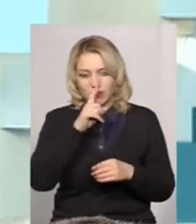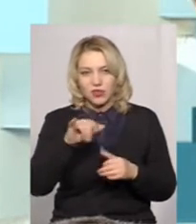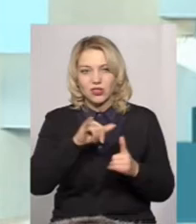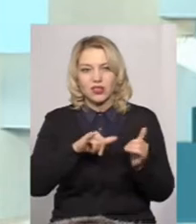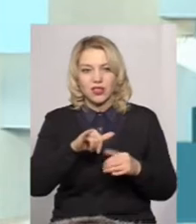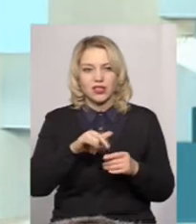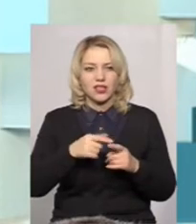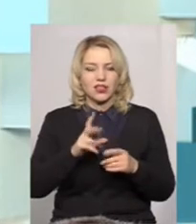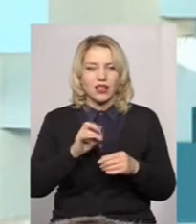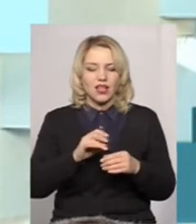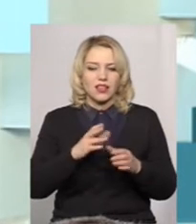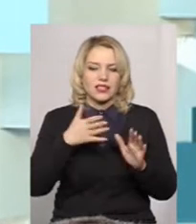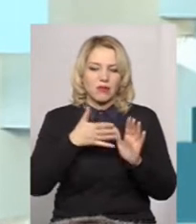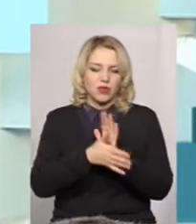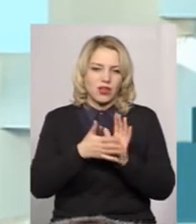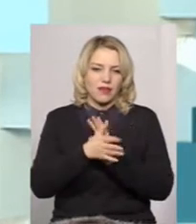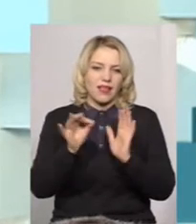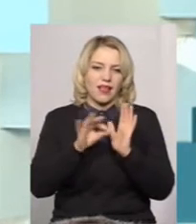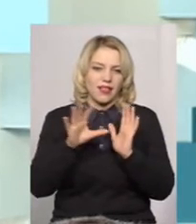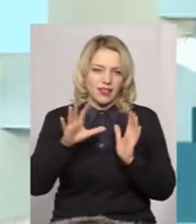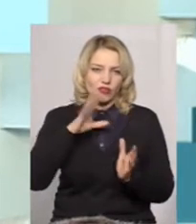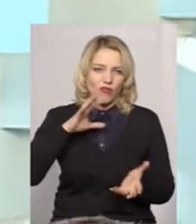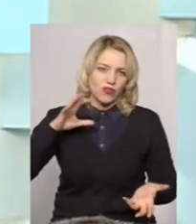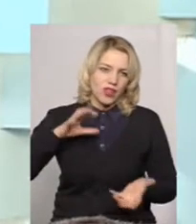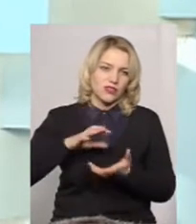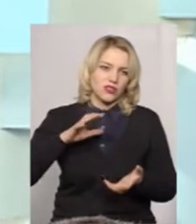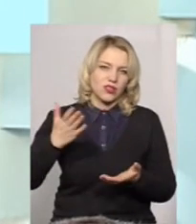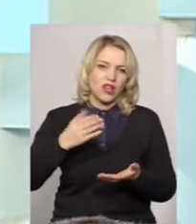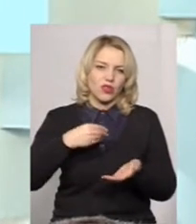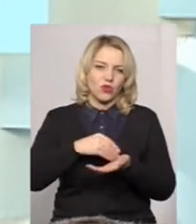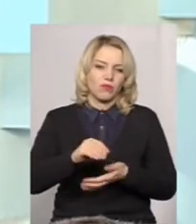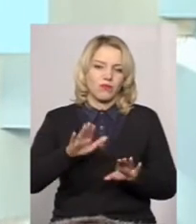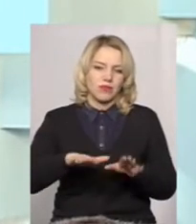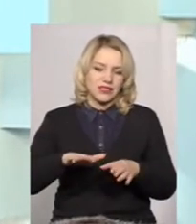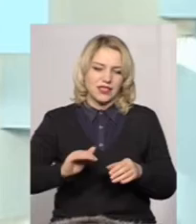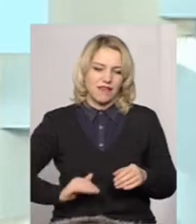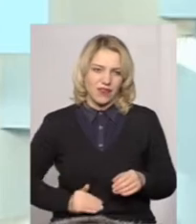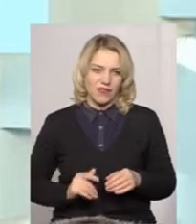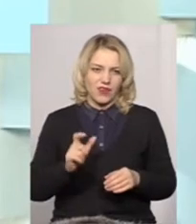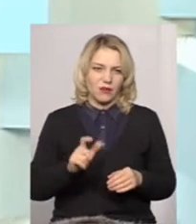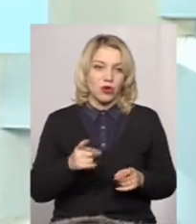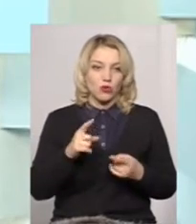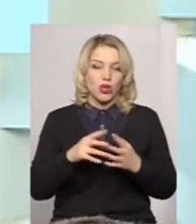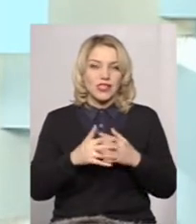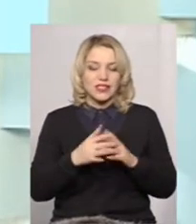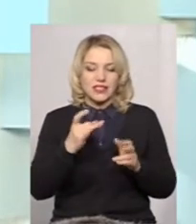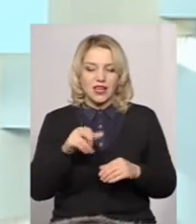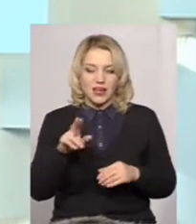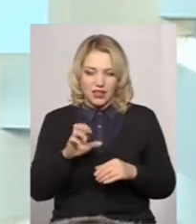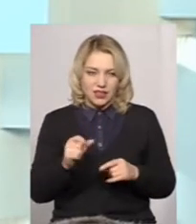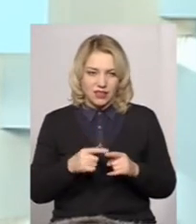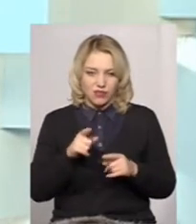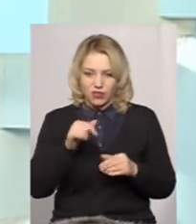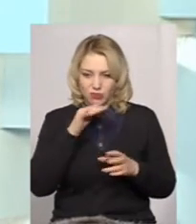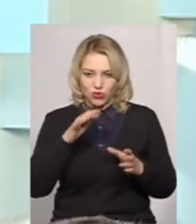ну, скажімо, на покриття затрат на електроенергію того насосу, який, можливо, купив місцевий фермер, або ще щось. Ту, що сільська рада в цій ситуації,